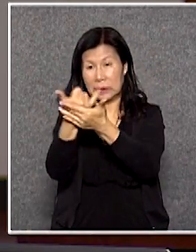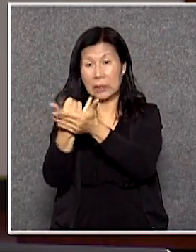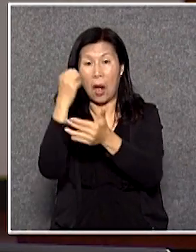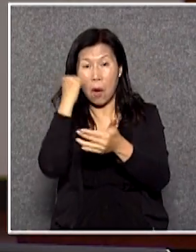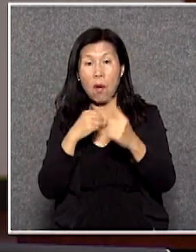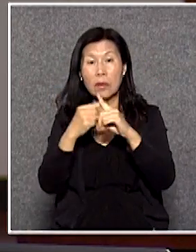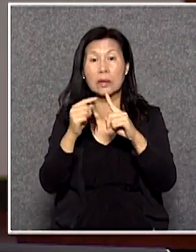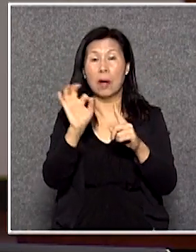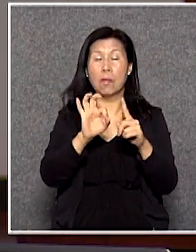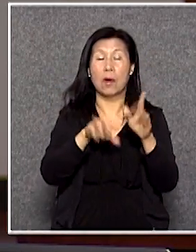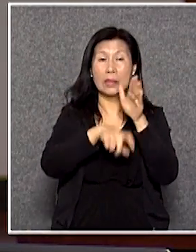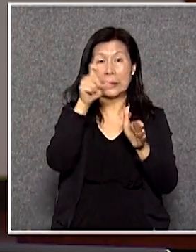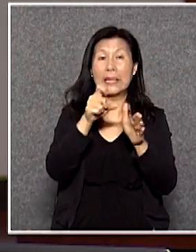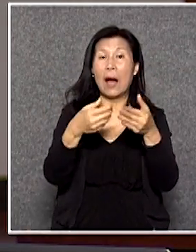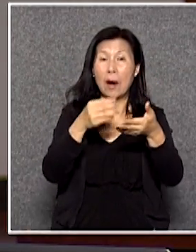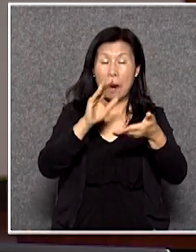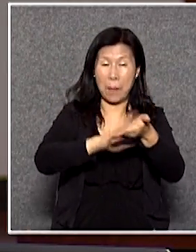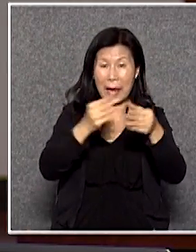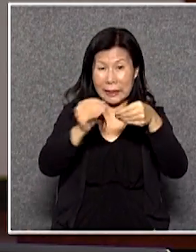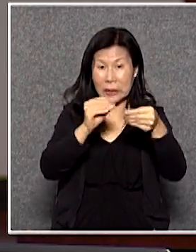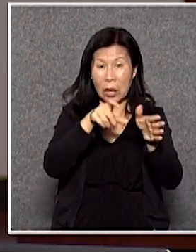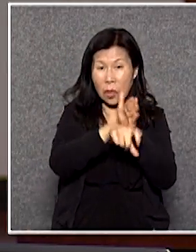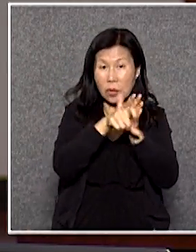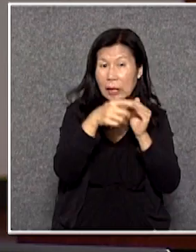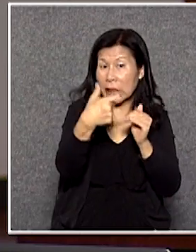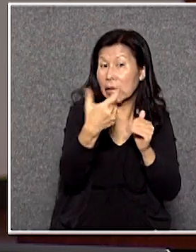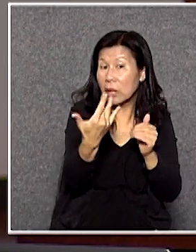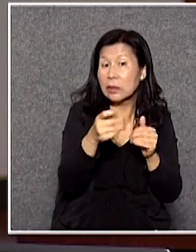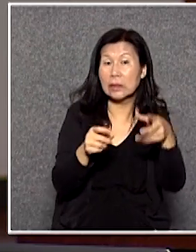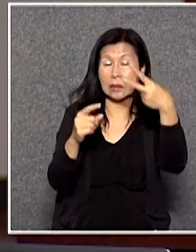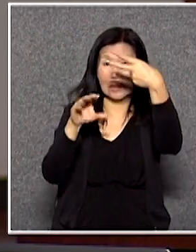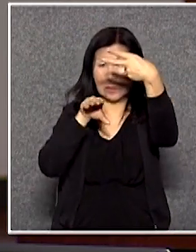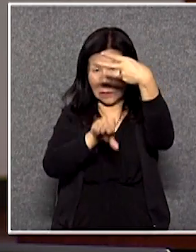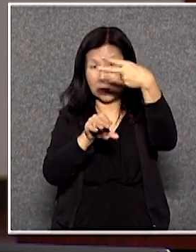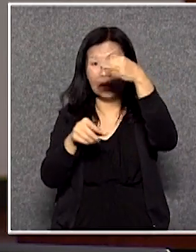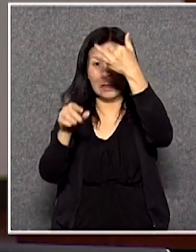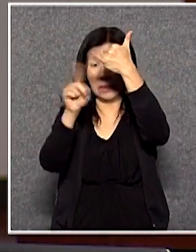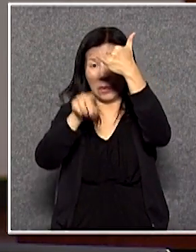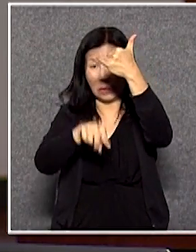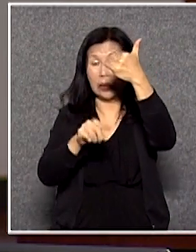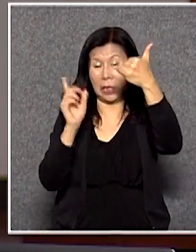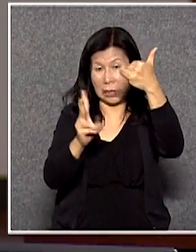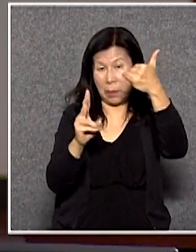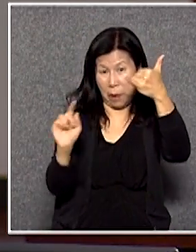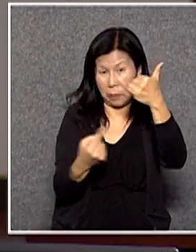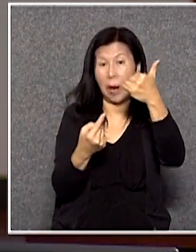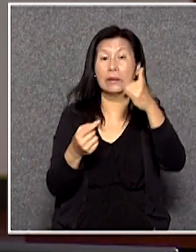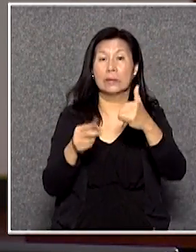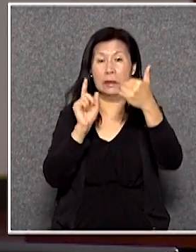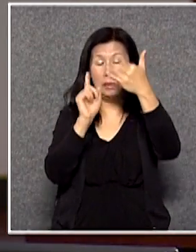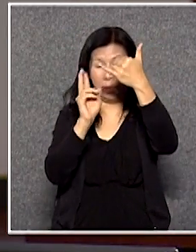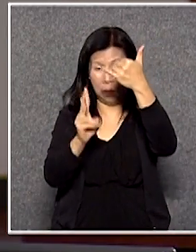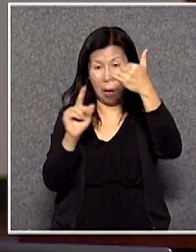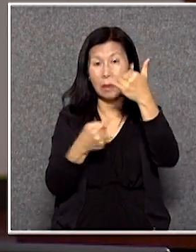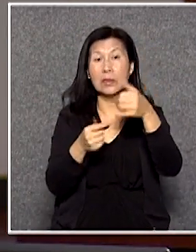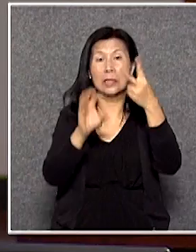未使用的醫療券累積的金額多少錢呢兩億六千二百萬元在2014-